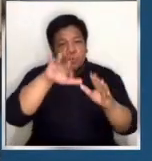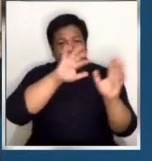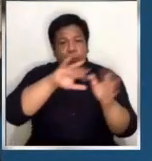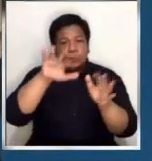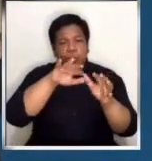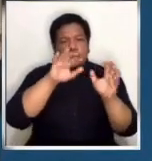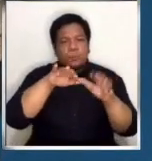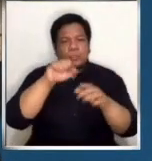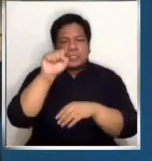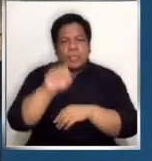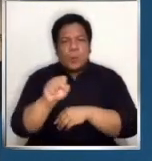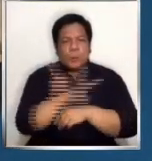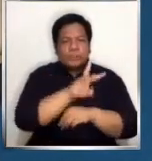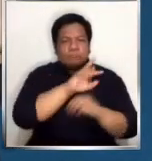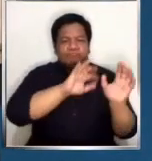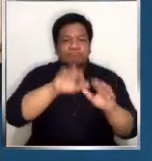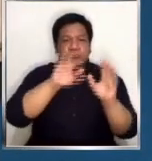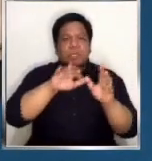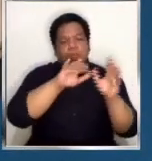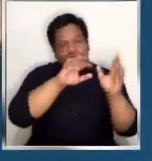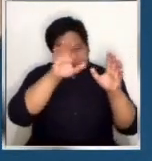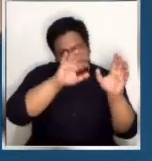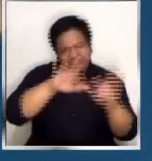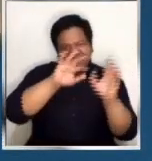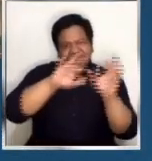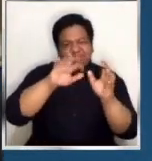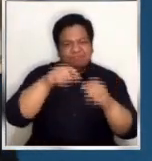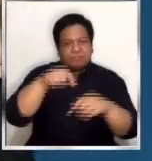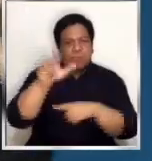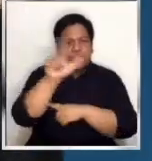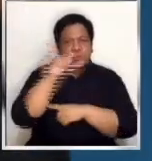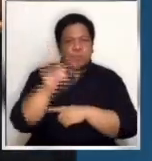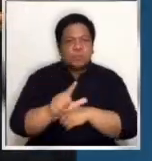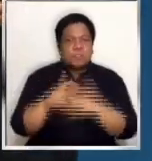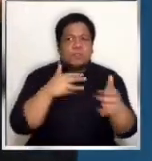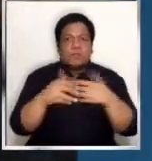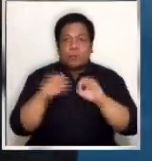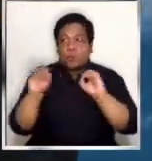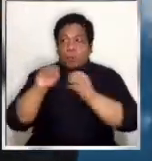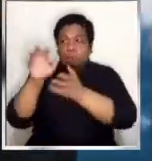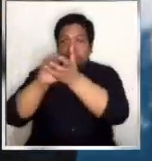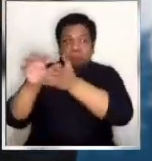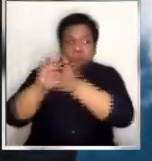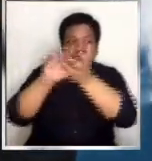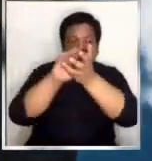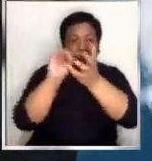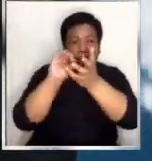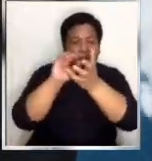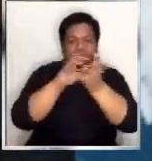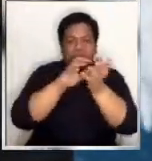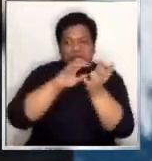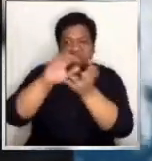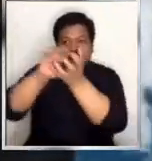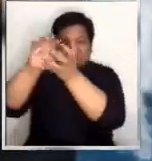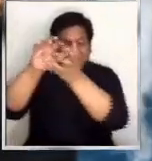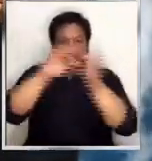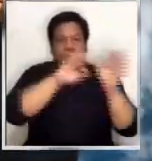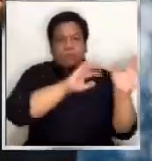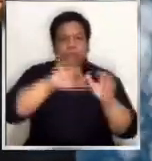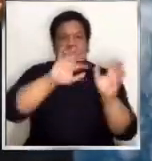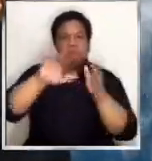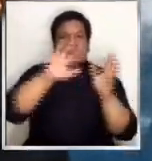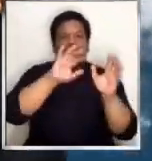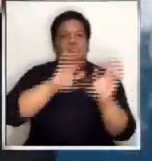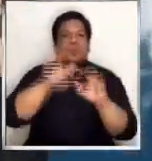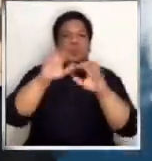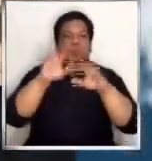dito sa ilang bahagi ng Luzon kahit walang direktang dumara ang bagyo. Sa ngayon, patuloy na binabantayan natin, hindi po bagyo kundi isang